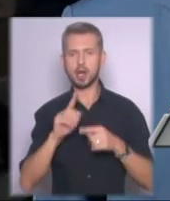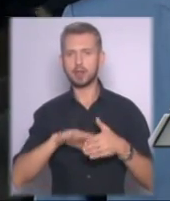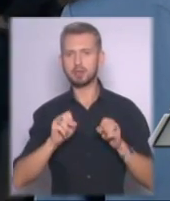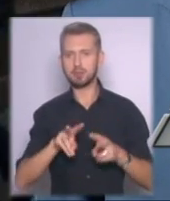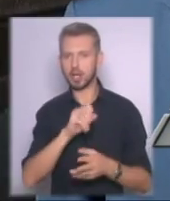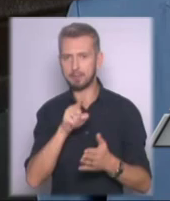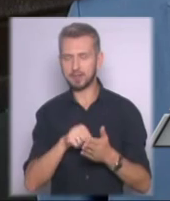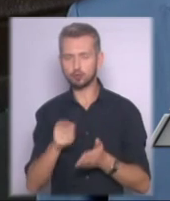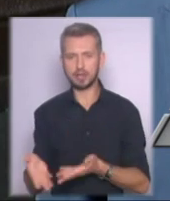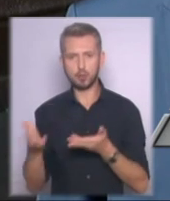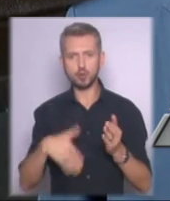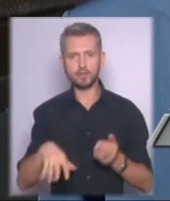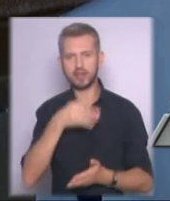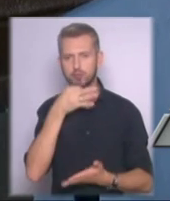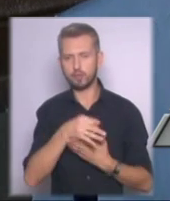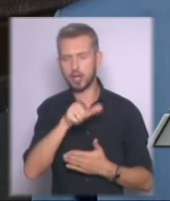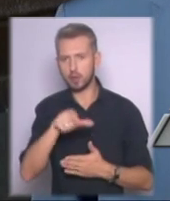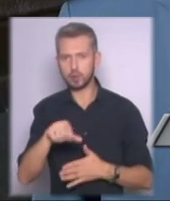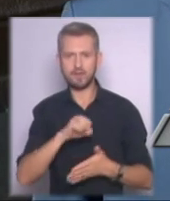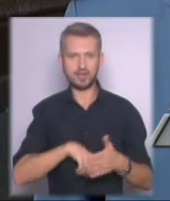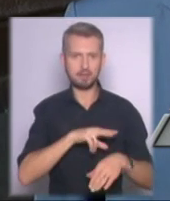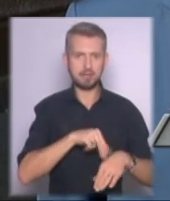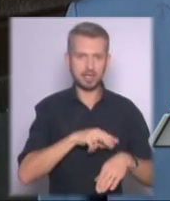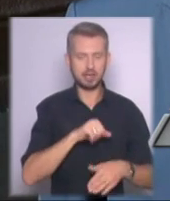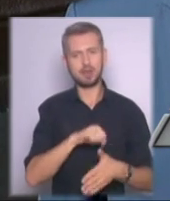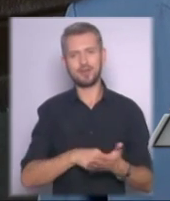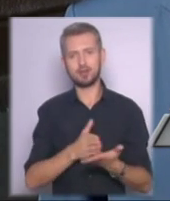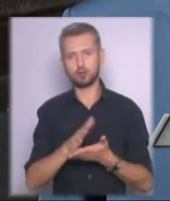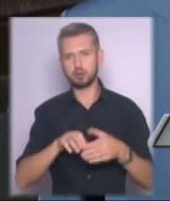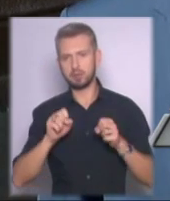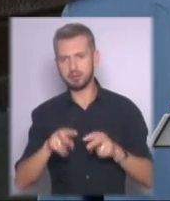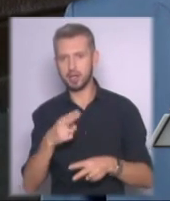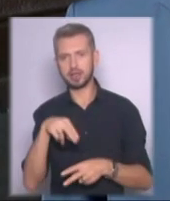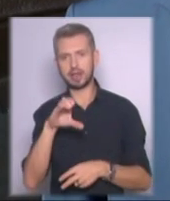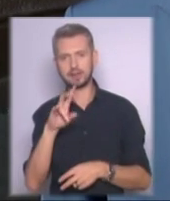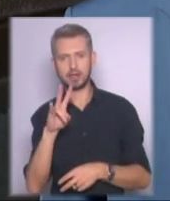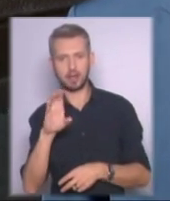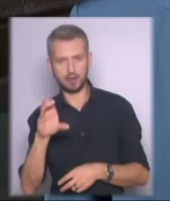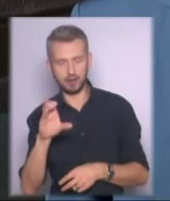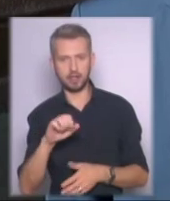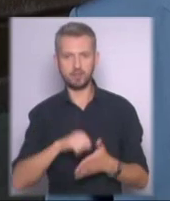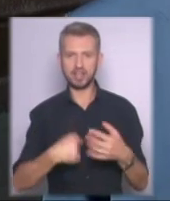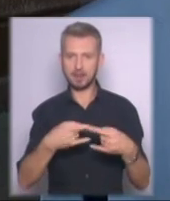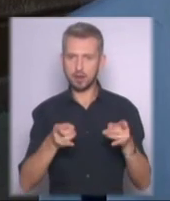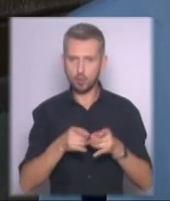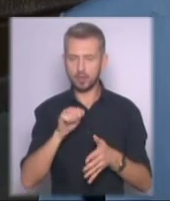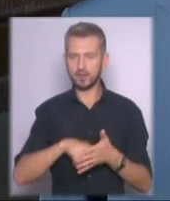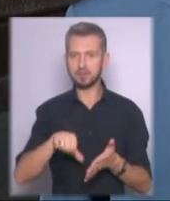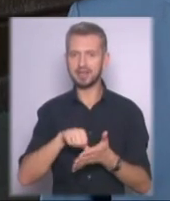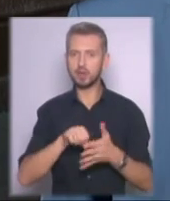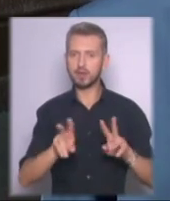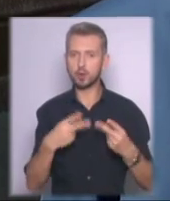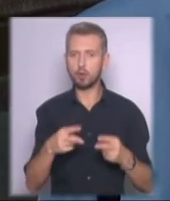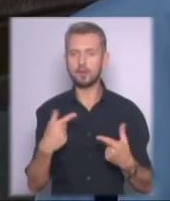куди запрошуються всі відповідальні люди від міліції, від служби безпеки, від ДСНС, від стадіону, від представників клубів,